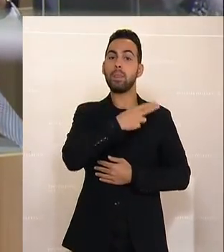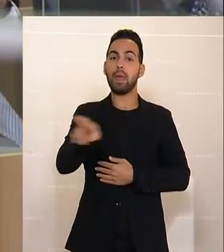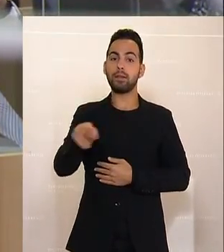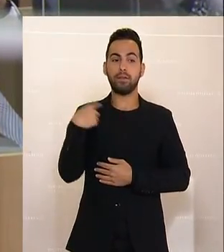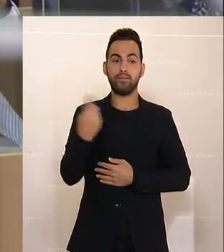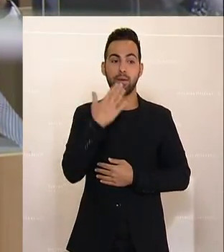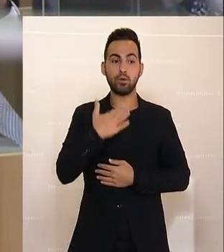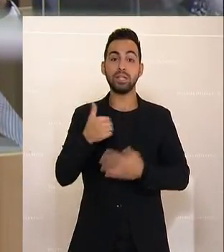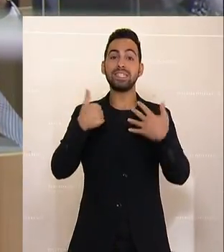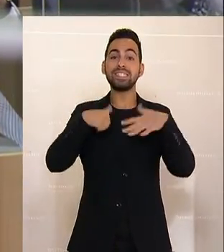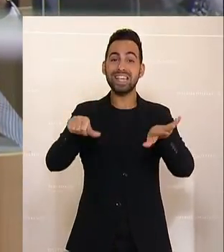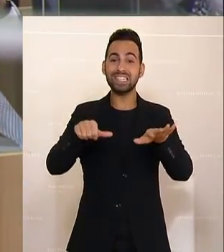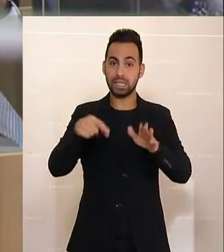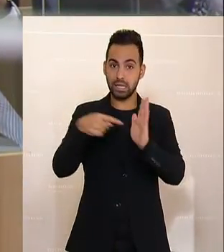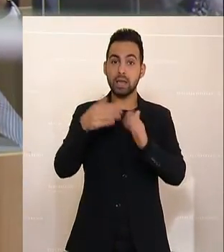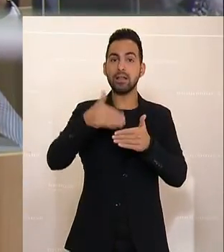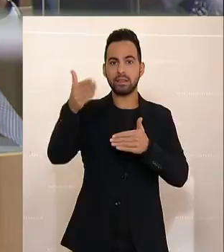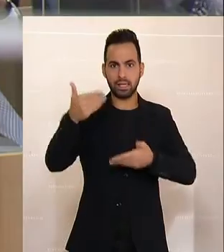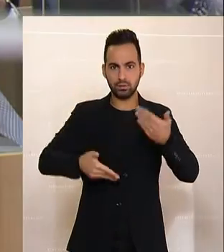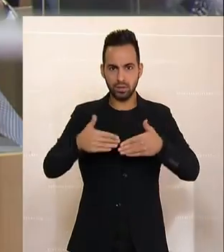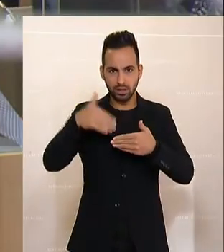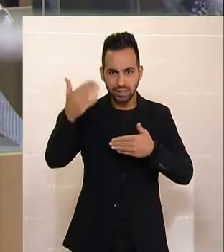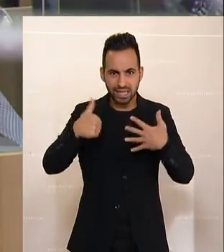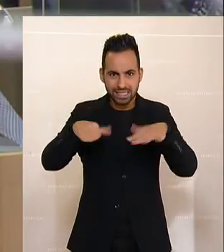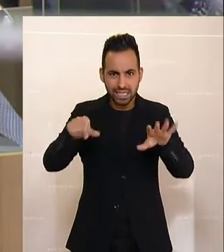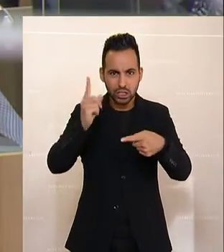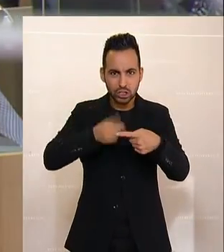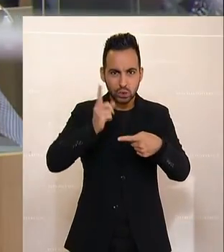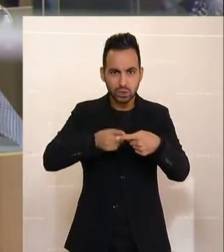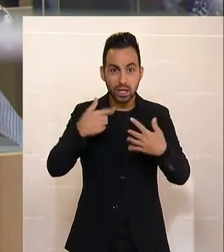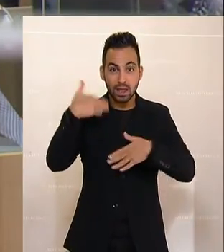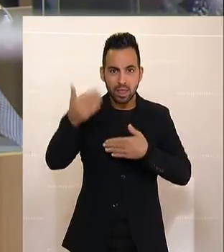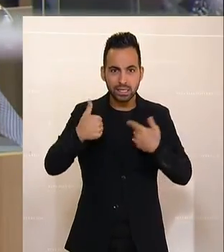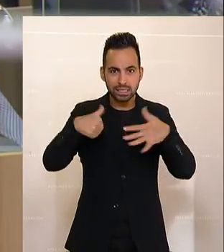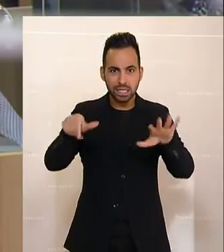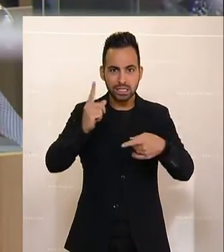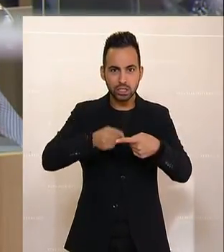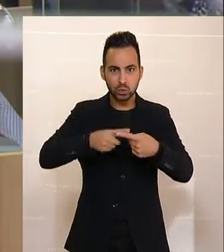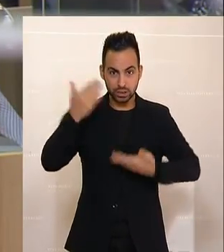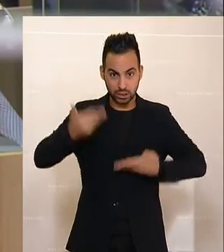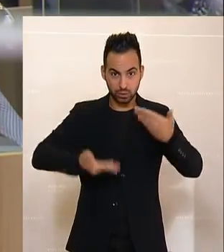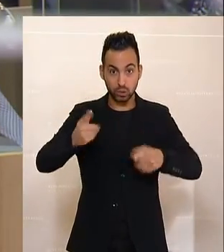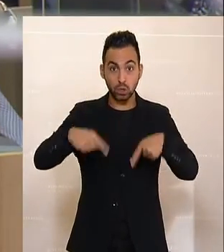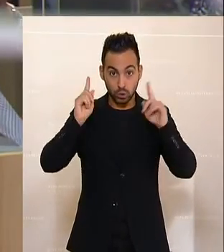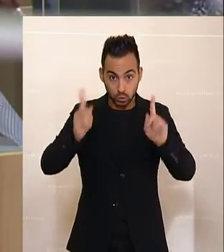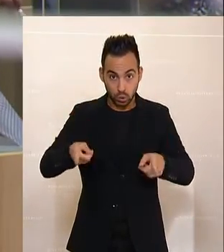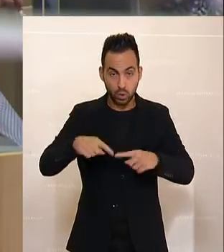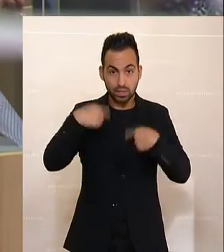16. nach der Sitzung, bitte nach 16 Stunden, nach 16 Stunden Sitzung, hätten wir am